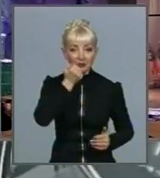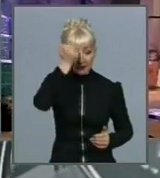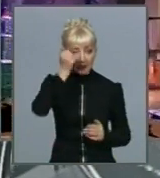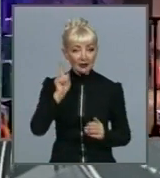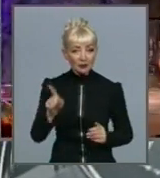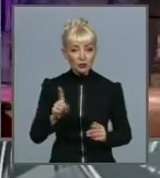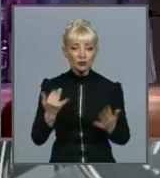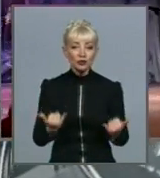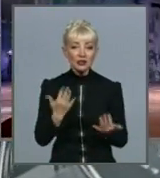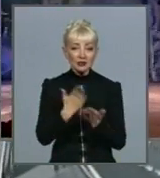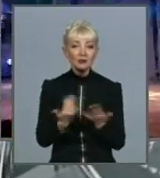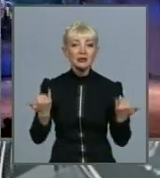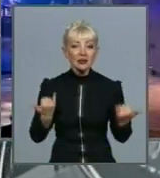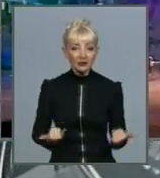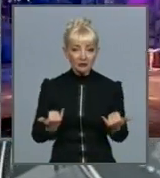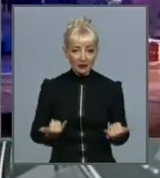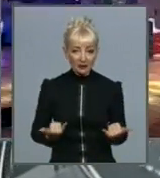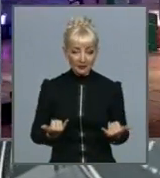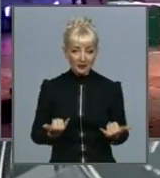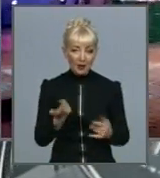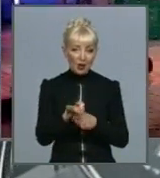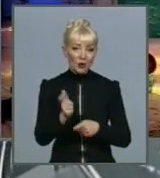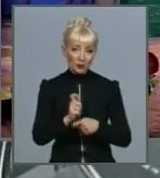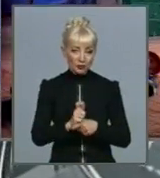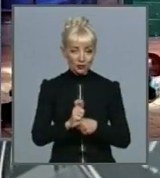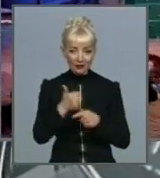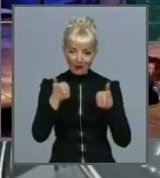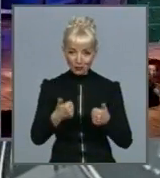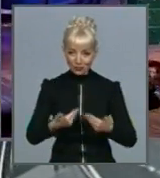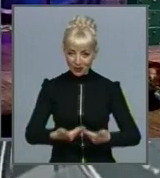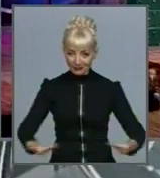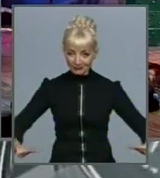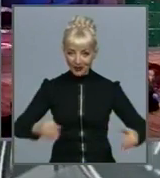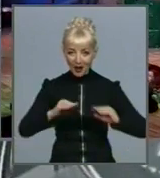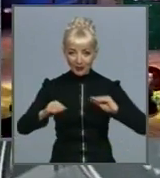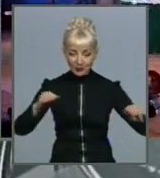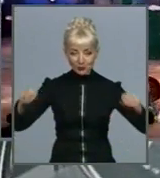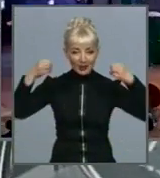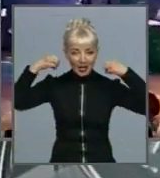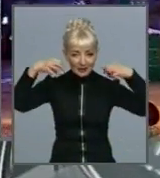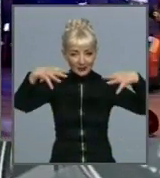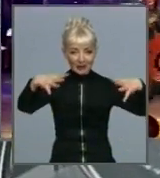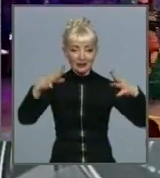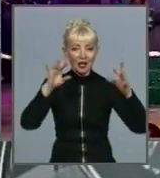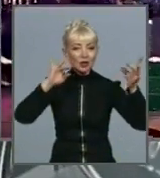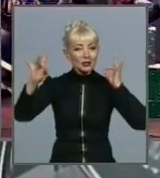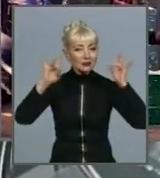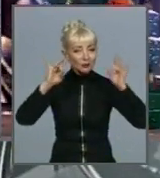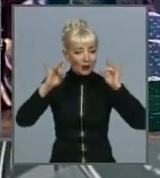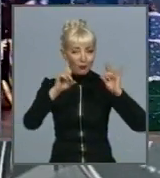досить сцинічне обладнання, сучасне сцинічне світло, звукову апаратуру, вже